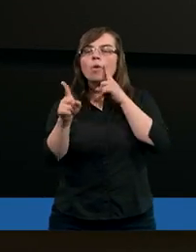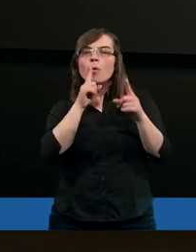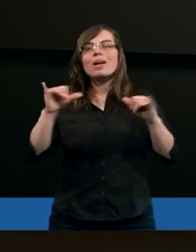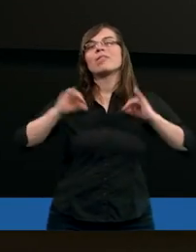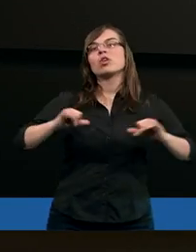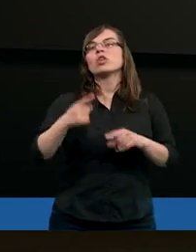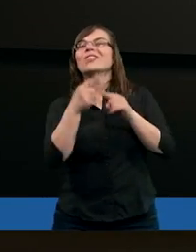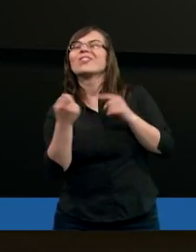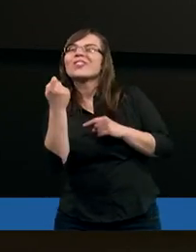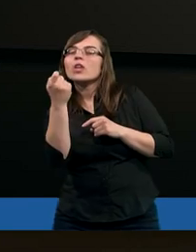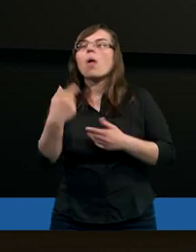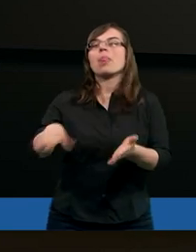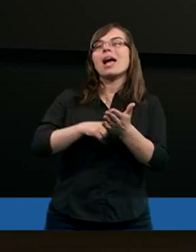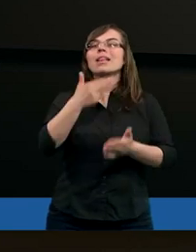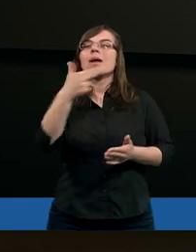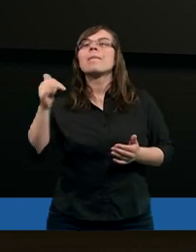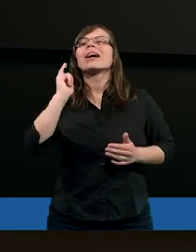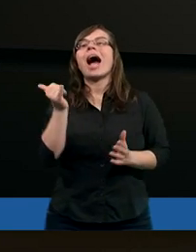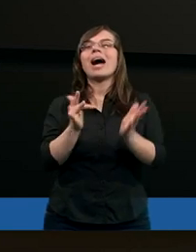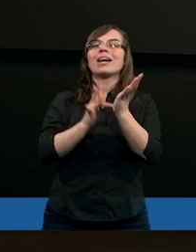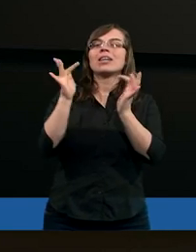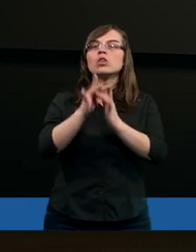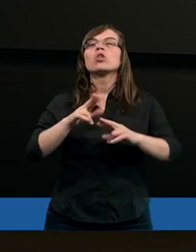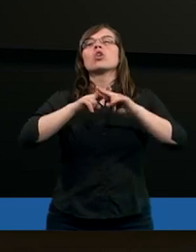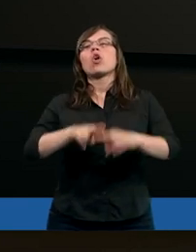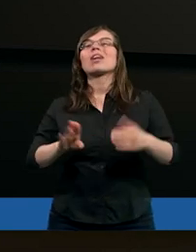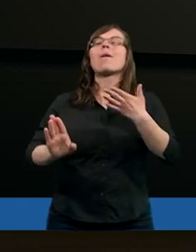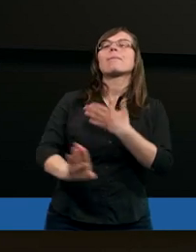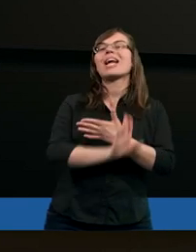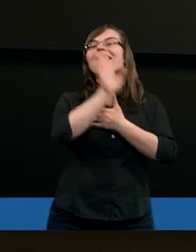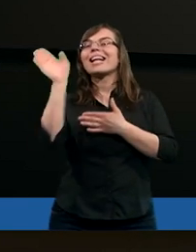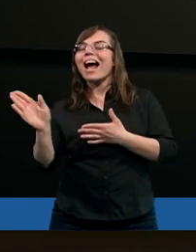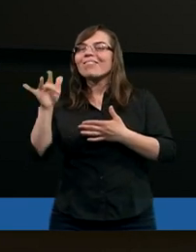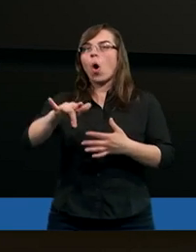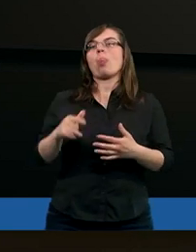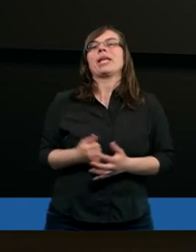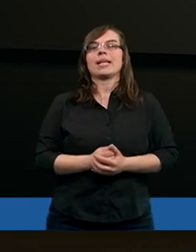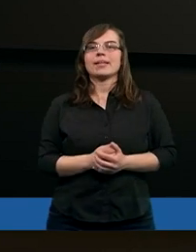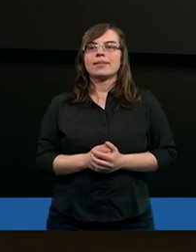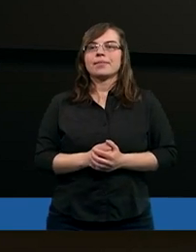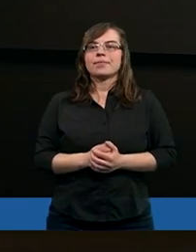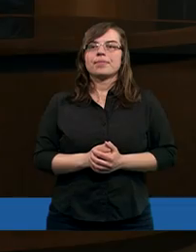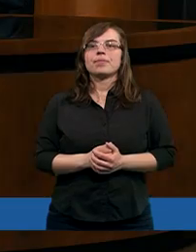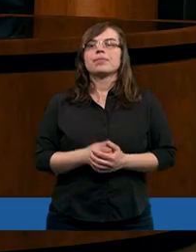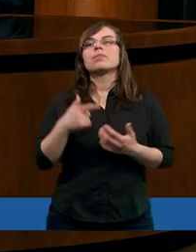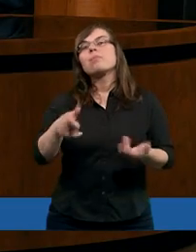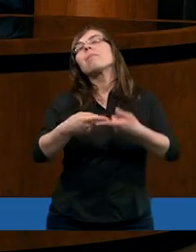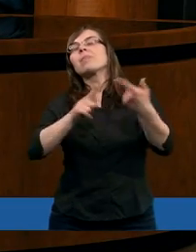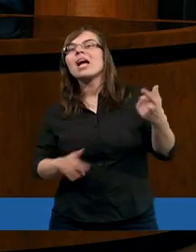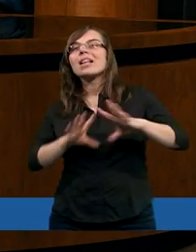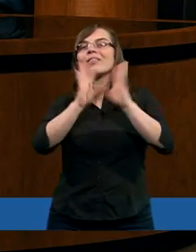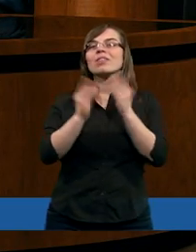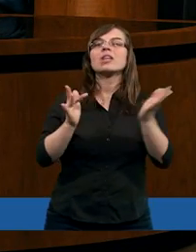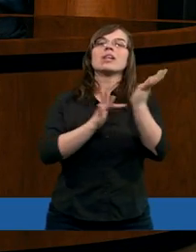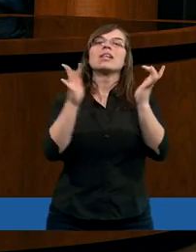Porozmawiajmy sobie troszeczkę na ten temat. Jak Chrystus został przedstawiony w tych tekstach? Przede